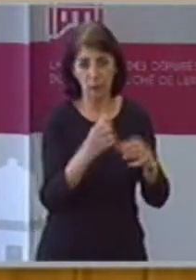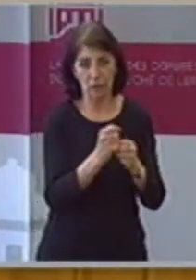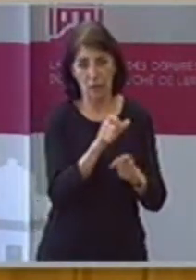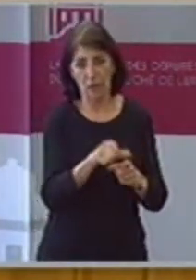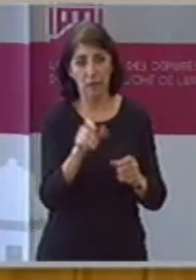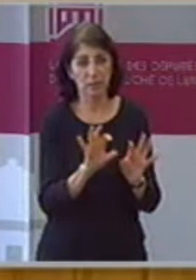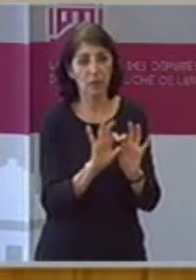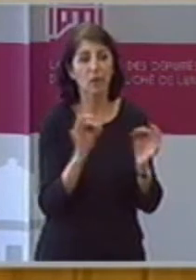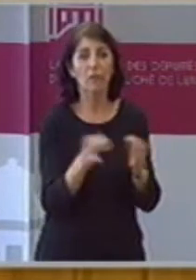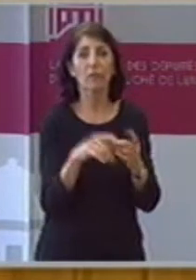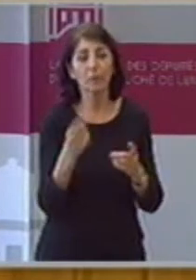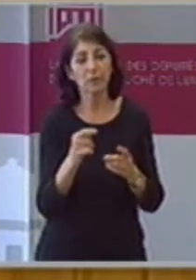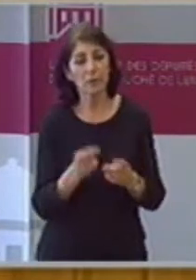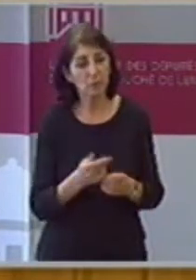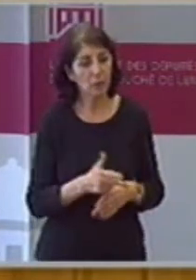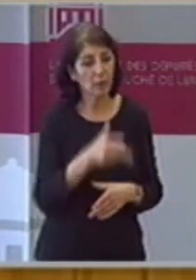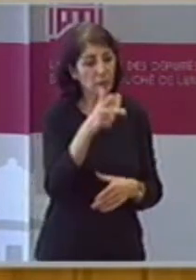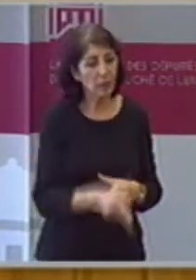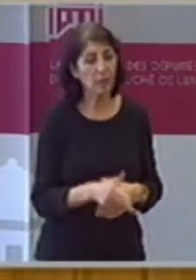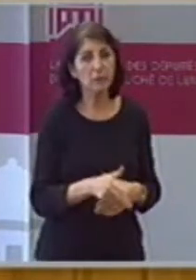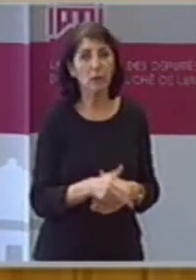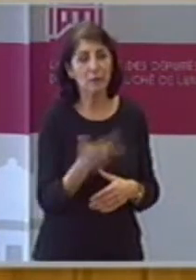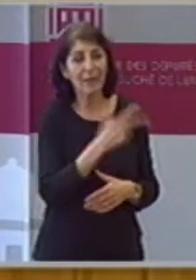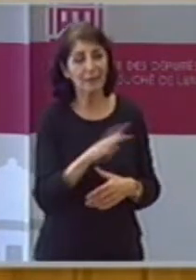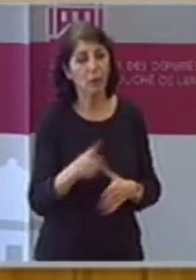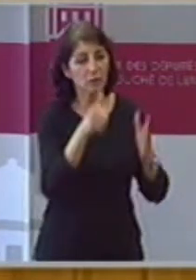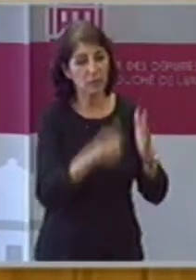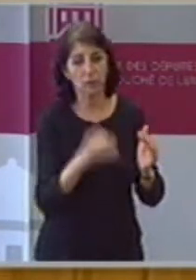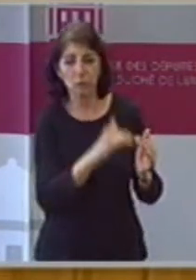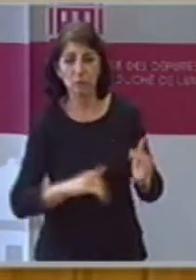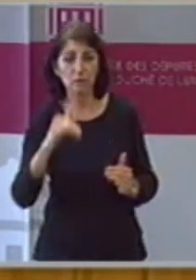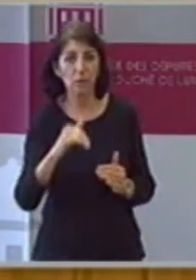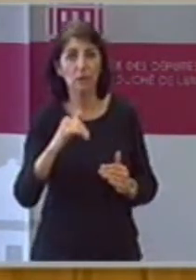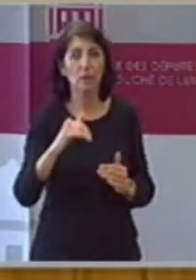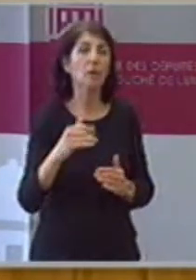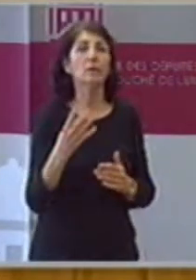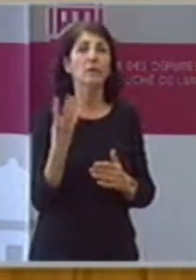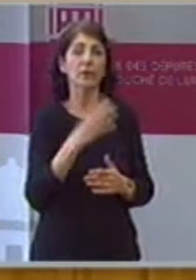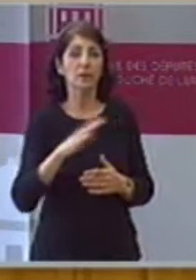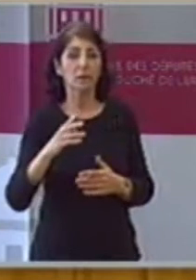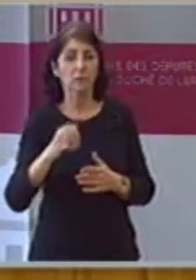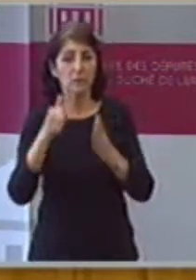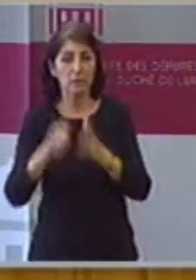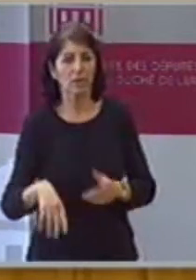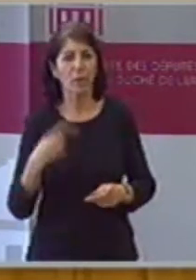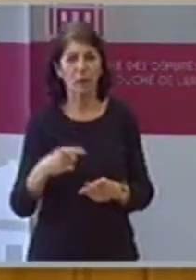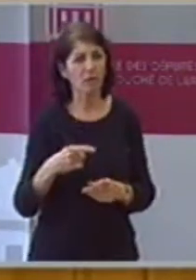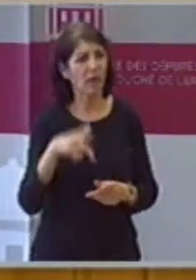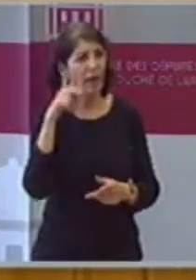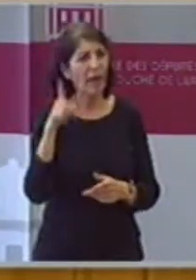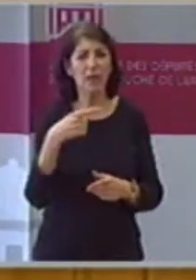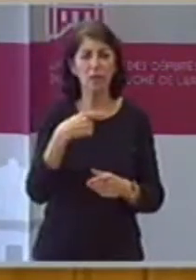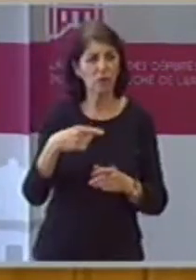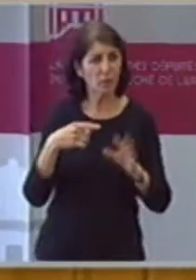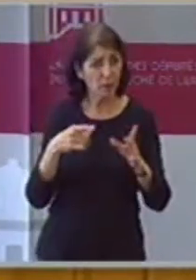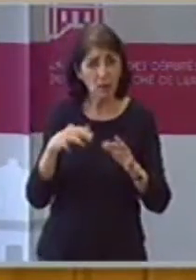hört Wort, von der Fron zu stellen, könnte er das hier noch auch bei den Antworten von der Regierung machen. Herr Präsident, den Appartement, der geht